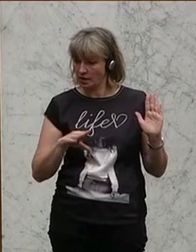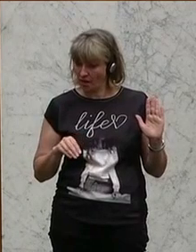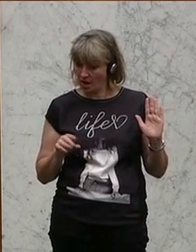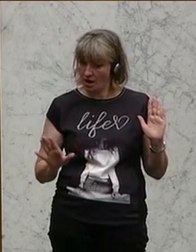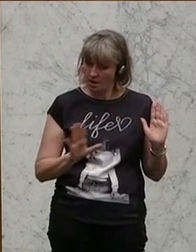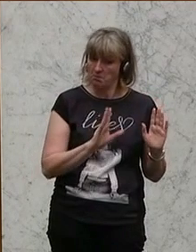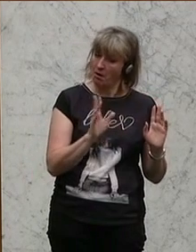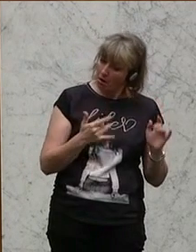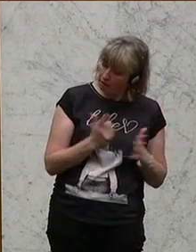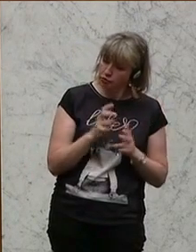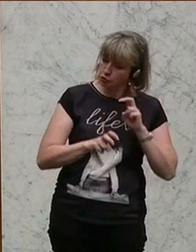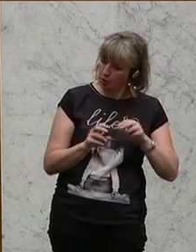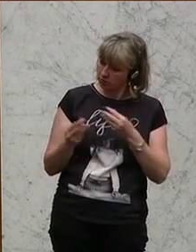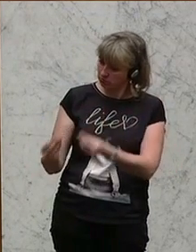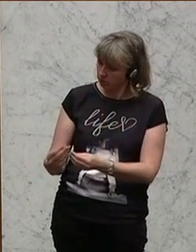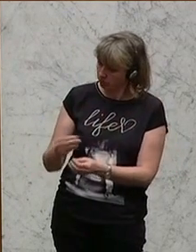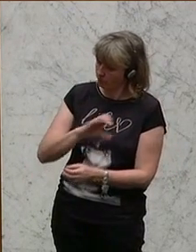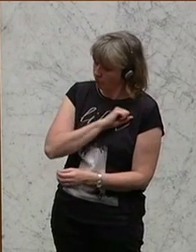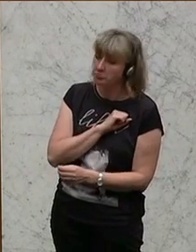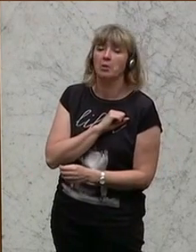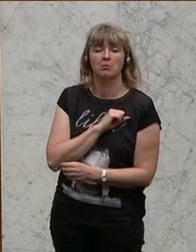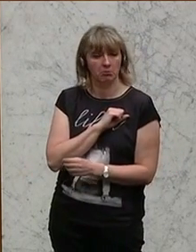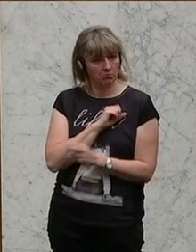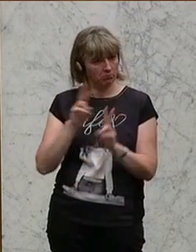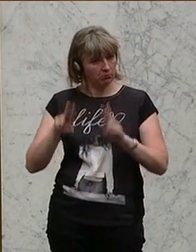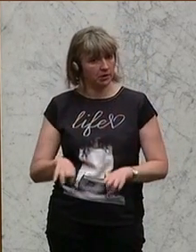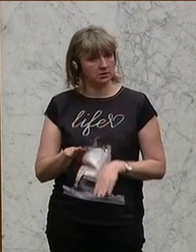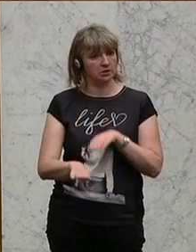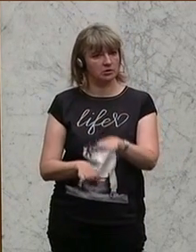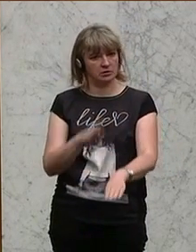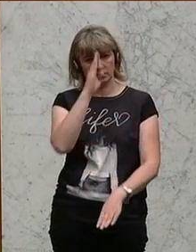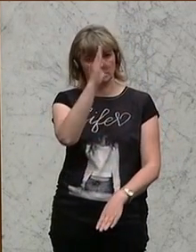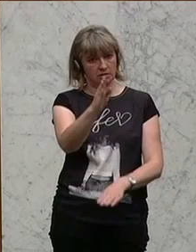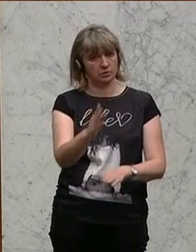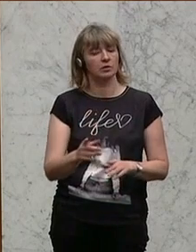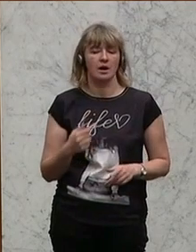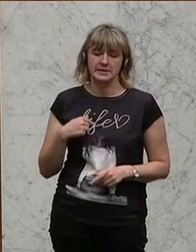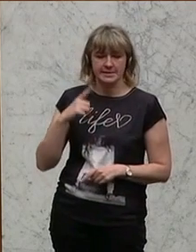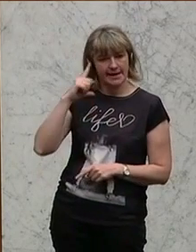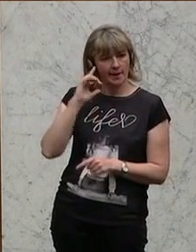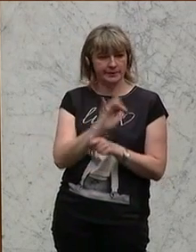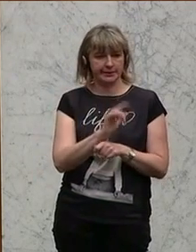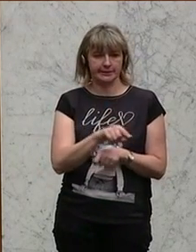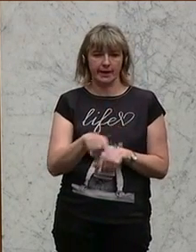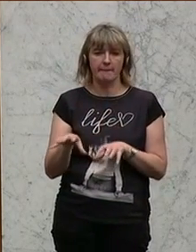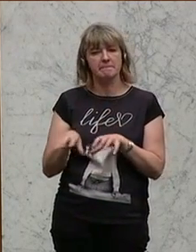Arbeitgeber steuerlich begünstigt, ist ein Schritt in die richtige Richtung. Mein Hauptkritikpunkt am